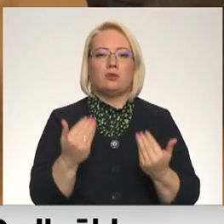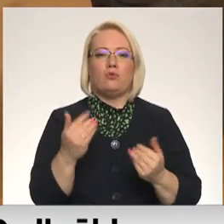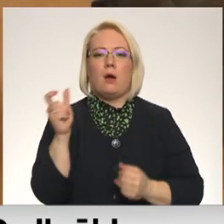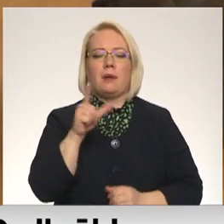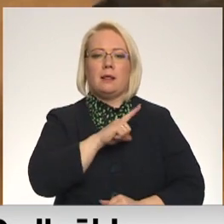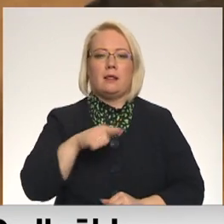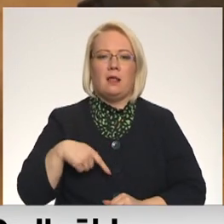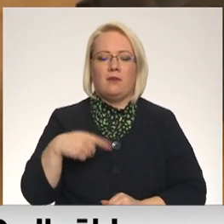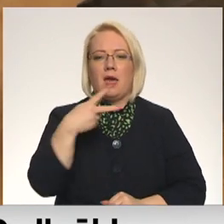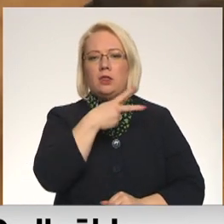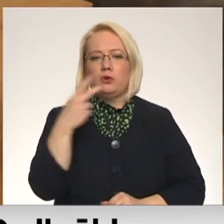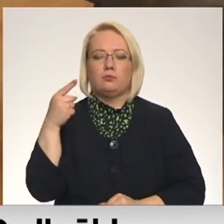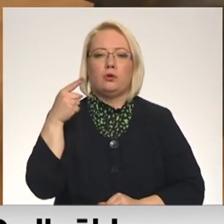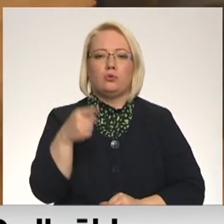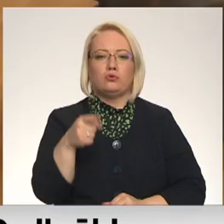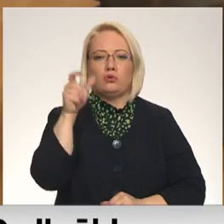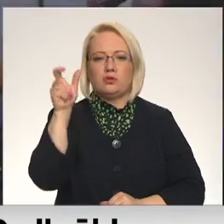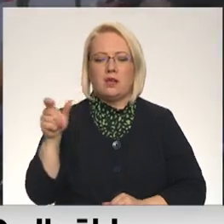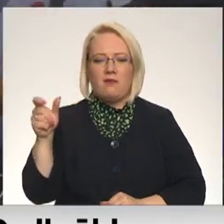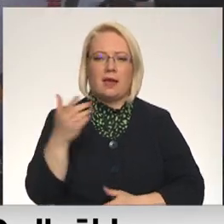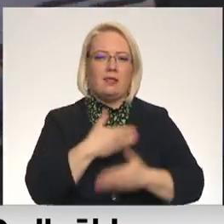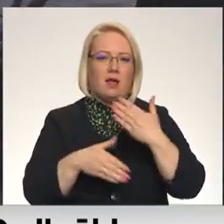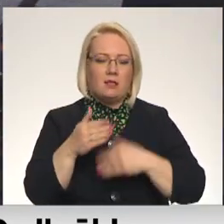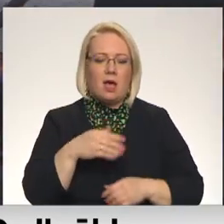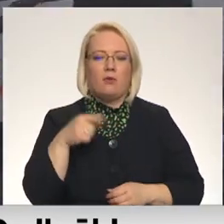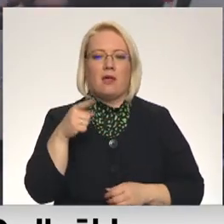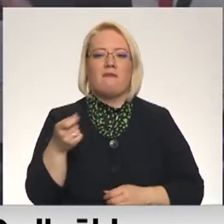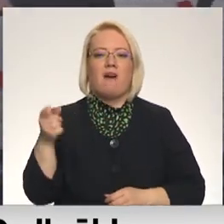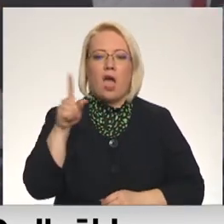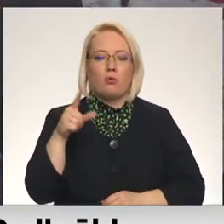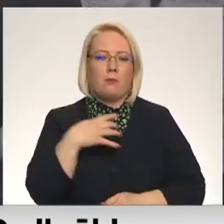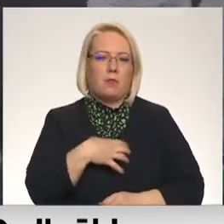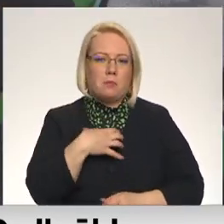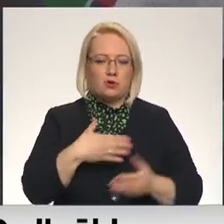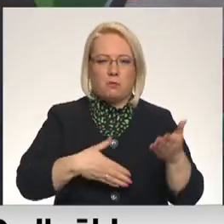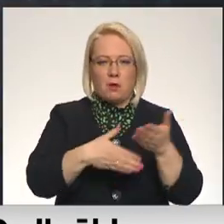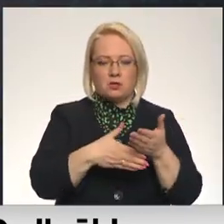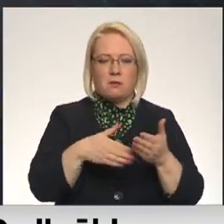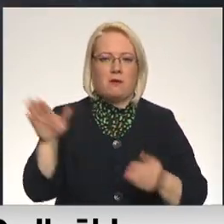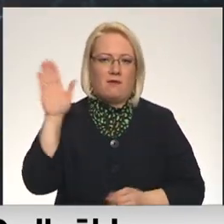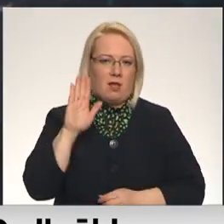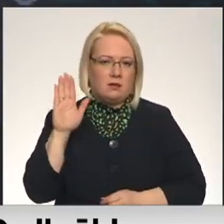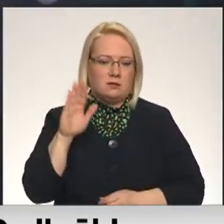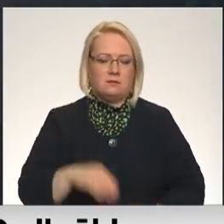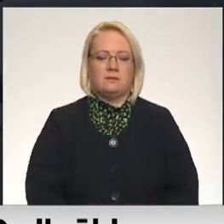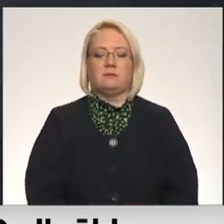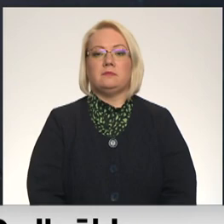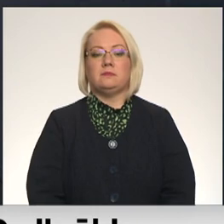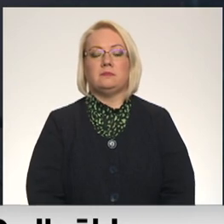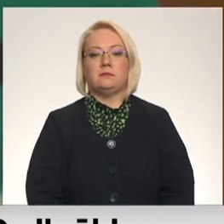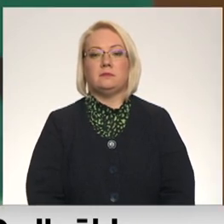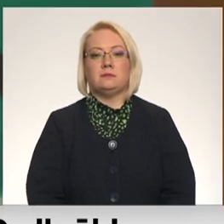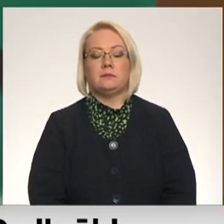aptojeni 200 tūkstoši cilvēku ar invaliditāti, no kuriem vairumam ir nepieciešama palīdzība no valsts. Dianā Bultiņa, Mikus